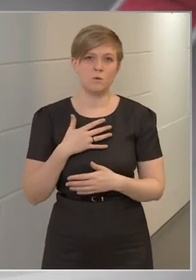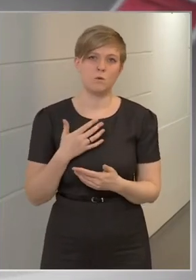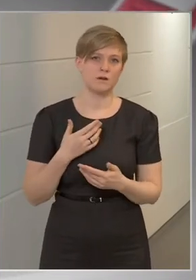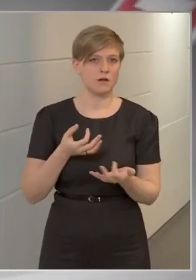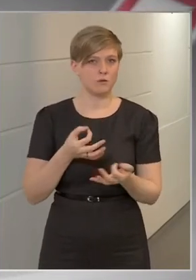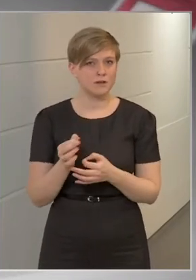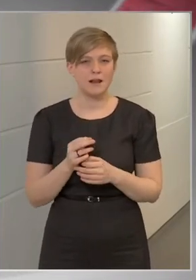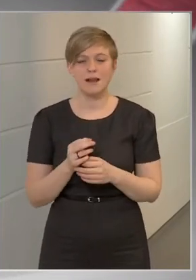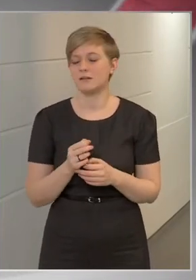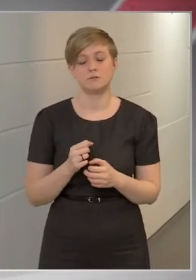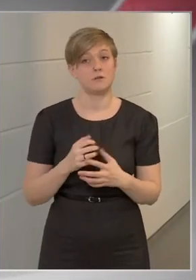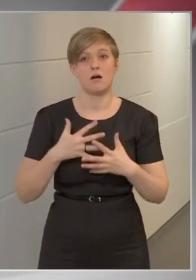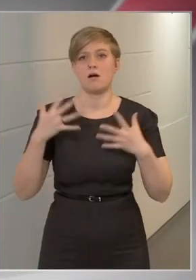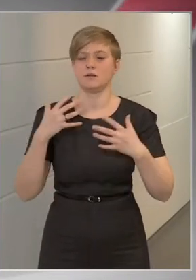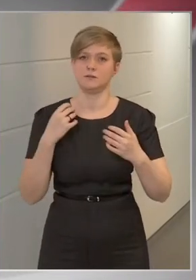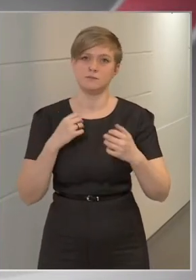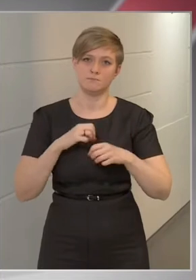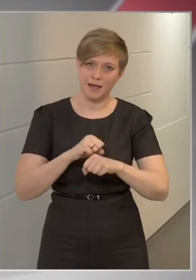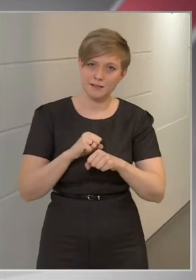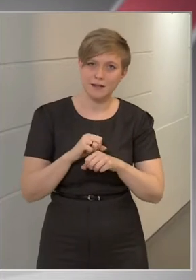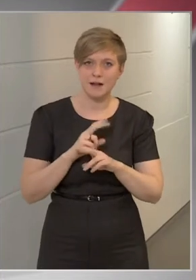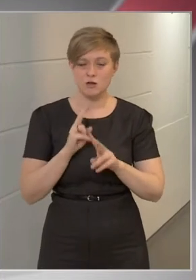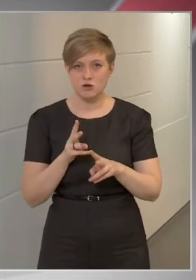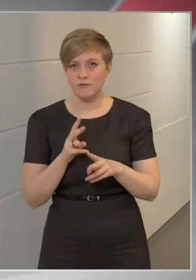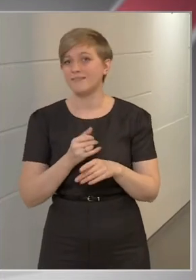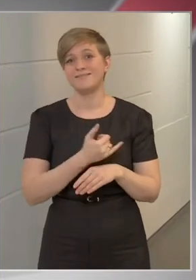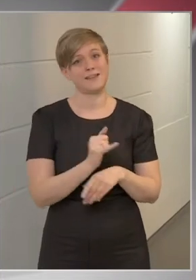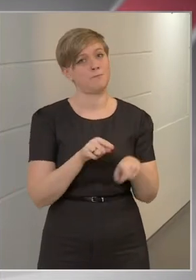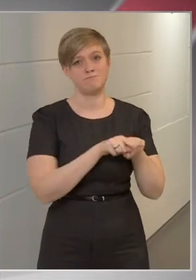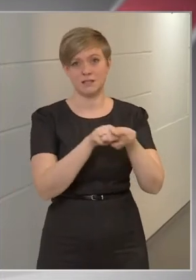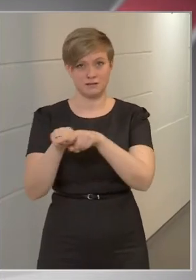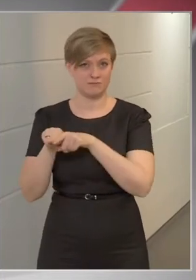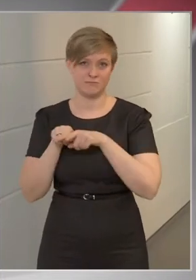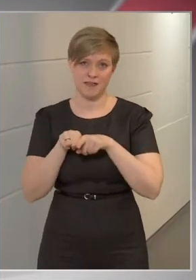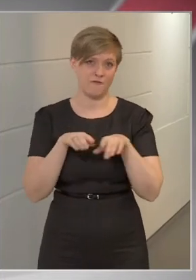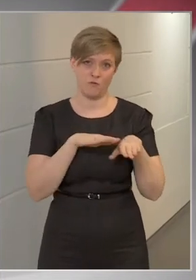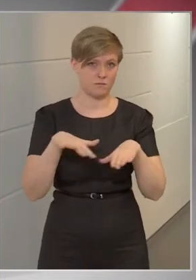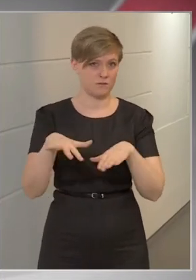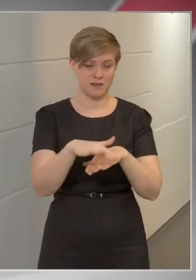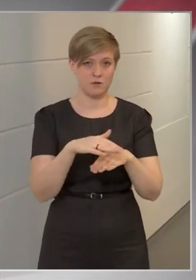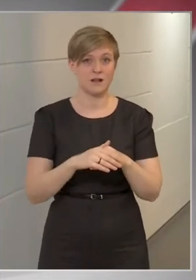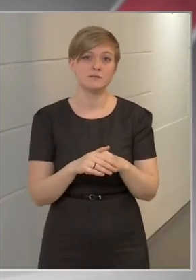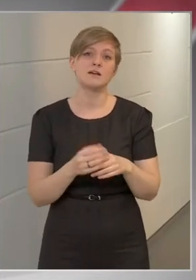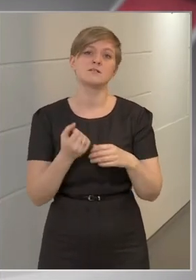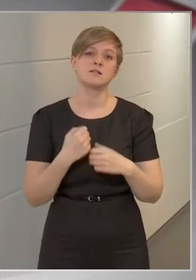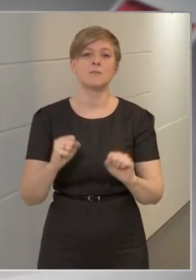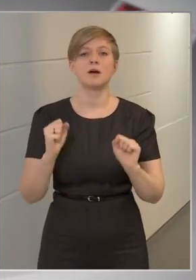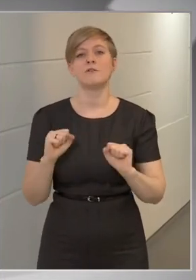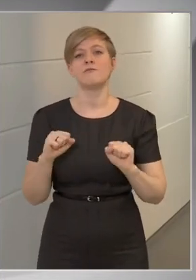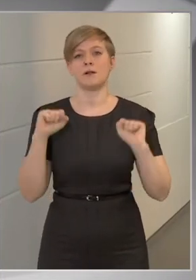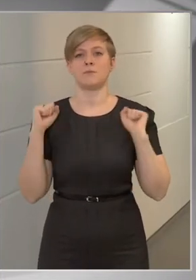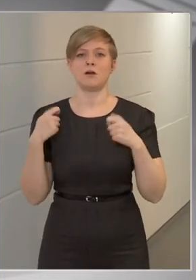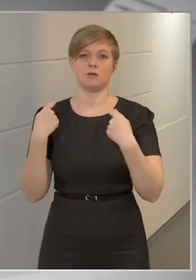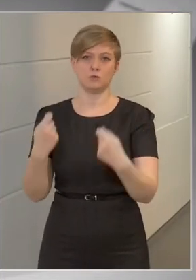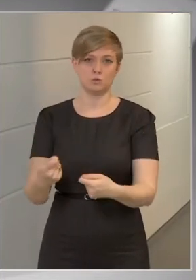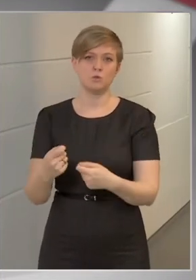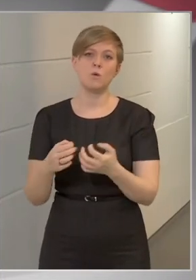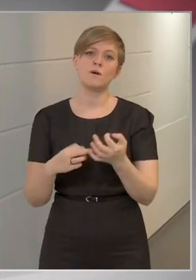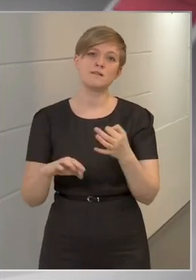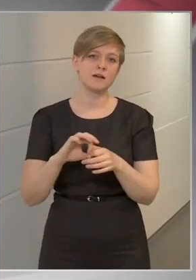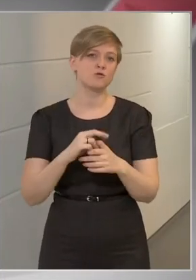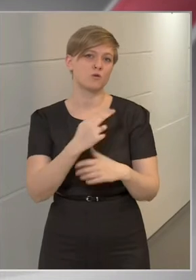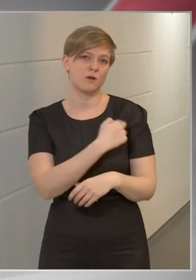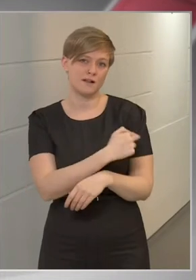rendkívüli megterhelést jelent. Nem minden területen van ez így, de szabad felhatalmazást adtunk arra az országos kórház főigazgatóságnak, hogy